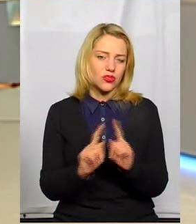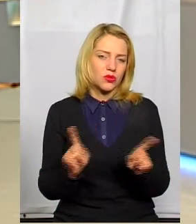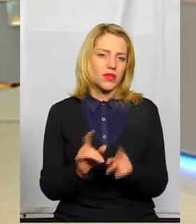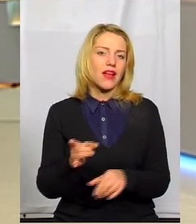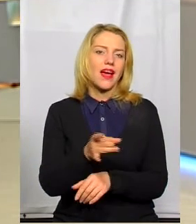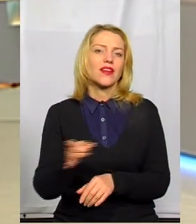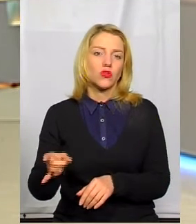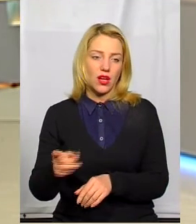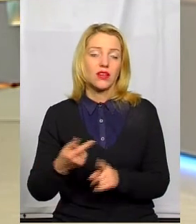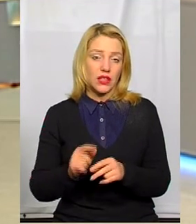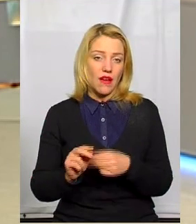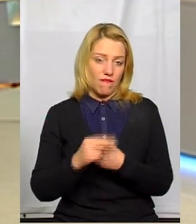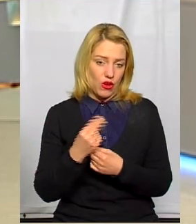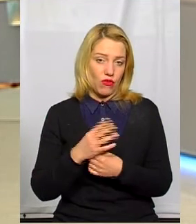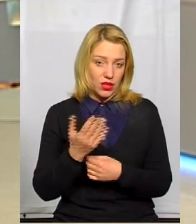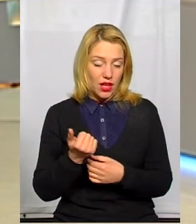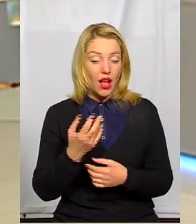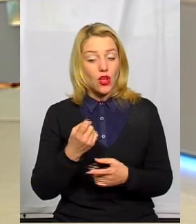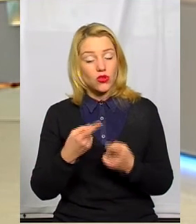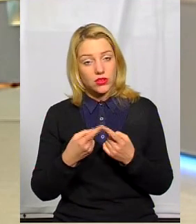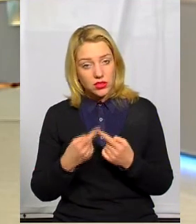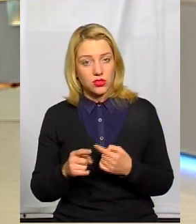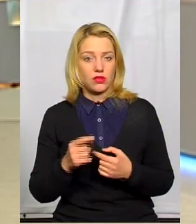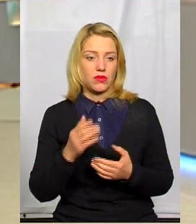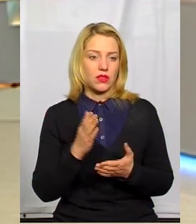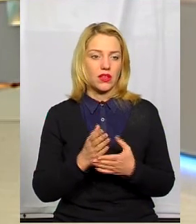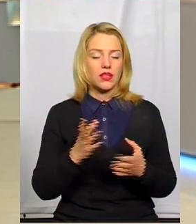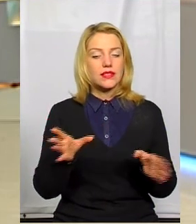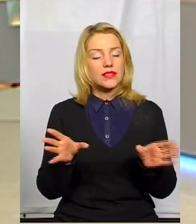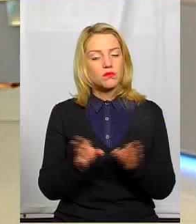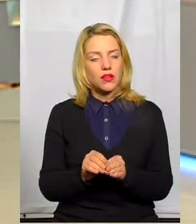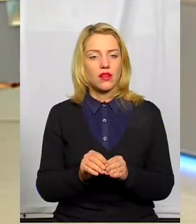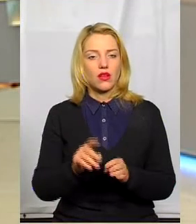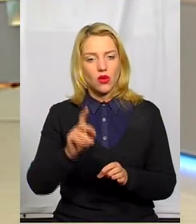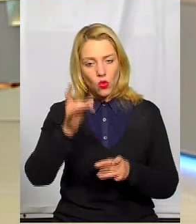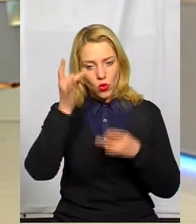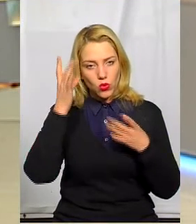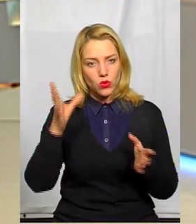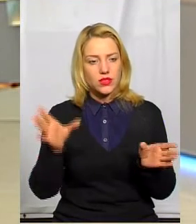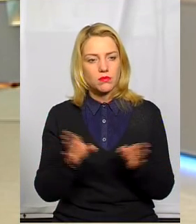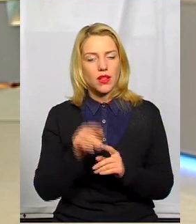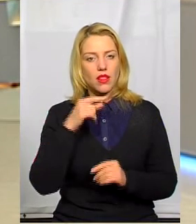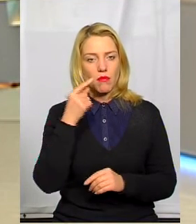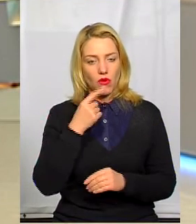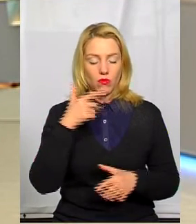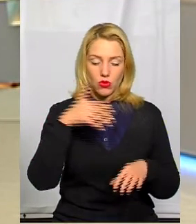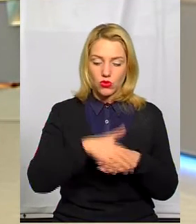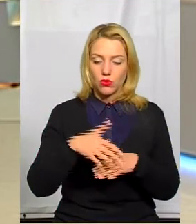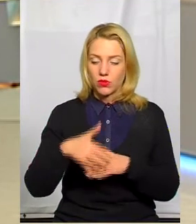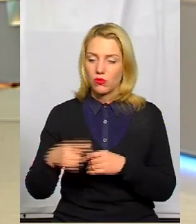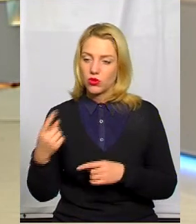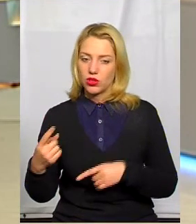регіональні, вони в нас виховали. Але разом з іншим, значить, ми маємо спільну культуру, ми маємо спільну мову, ми розуміємо один друг,